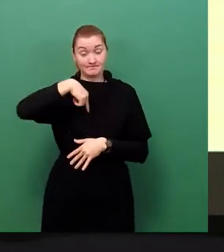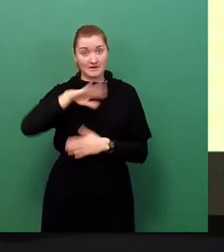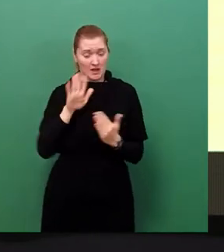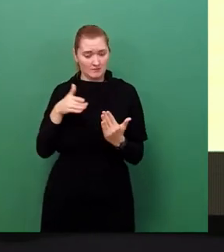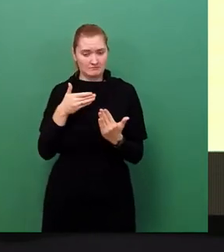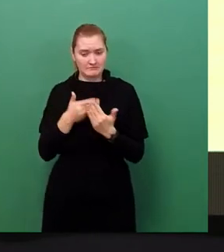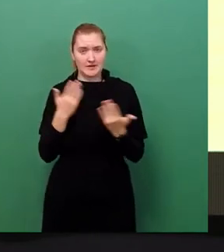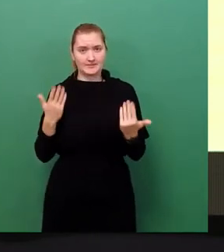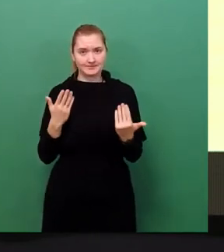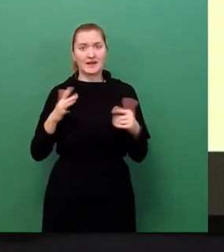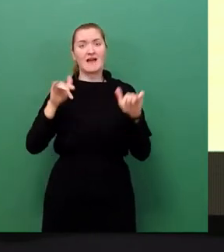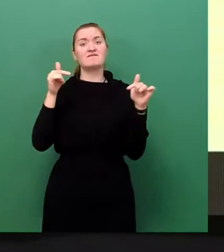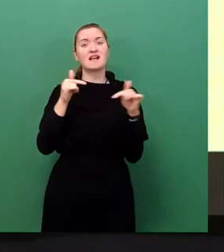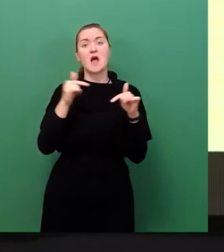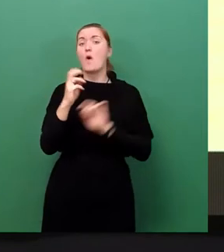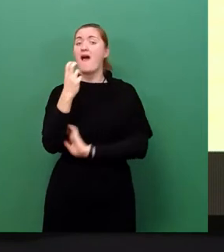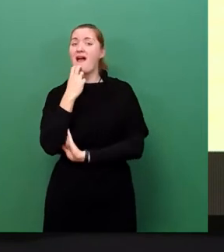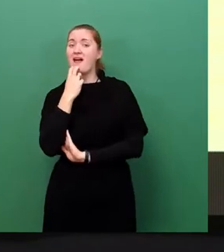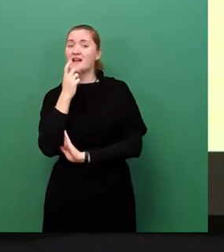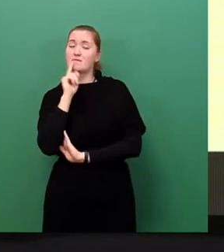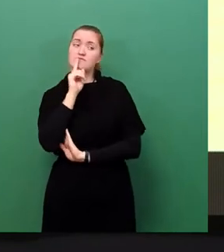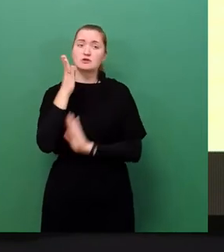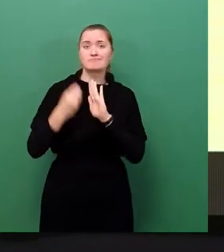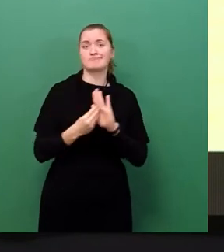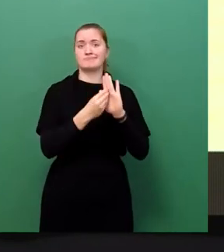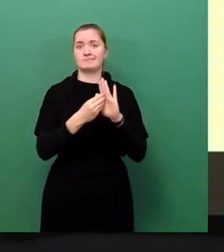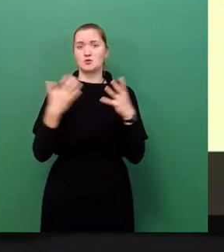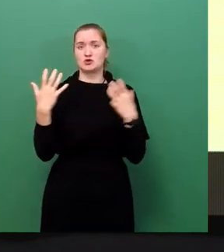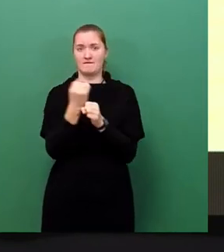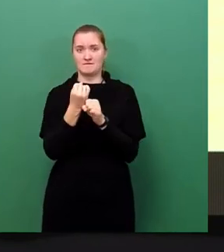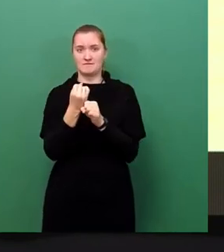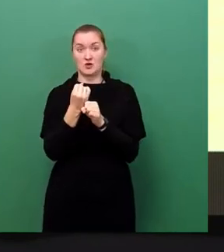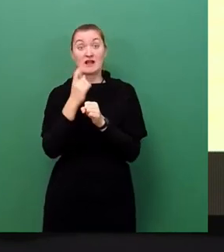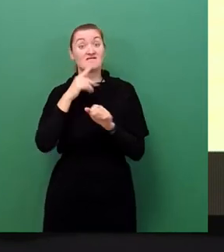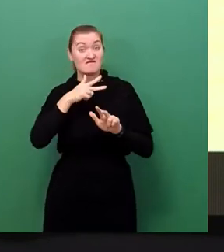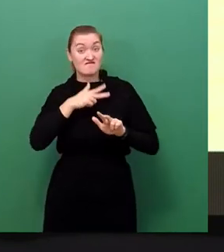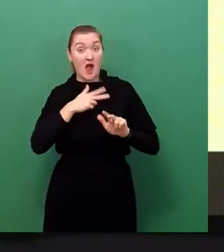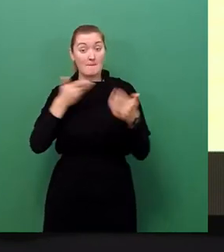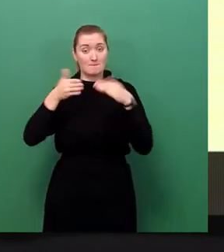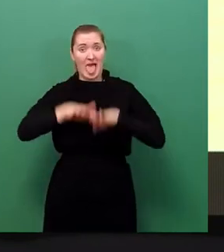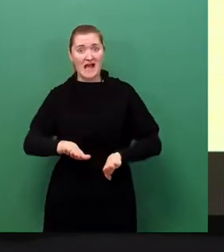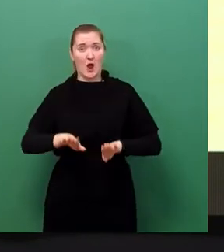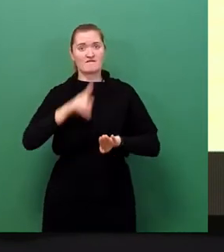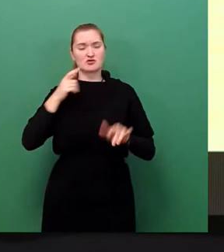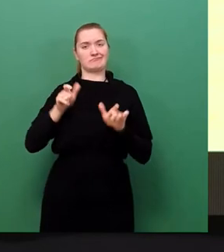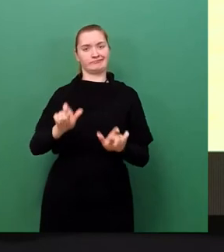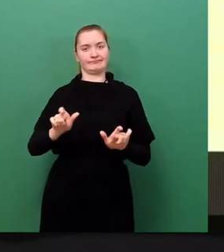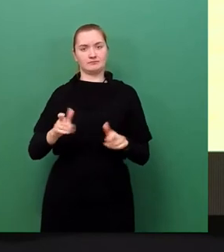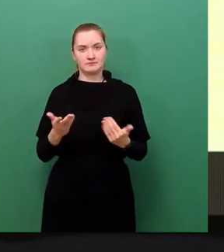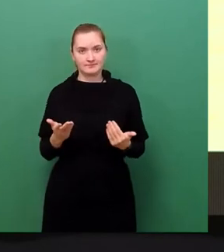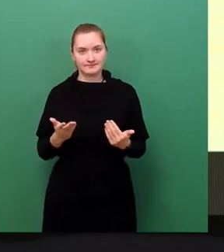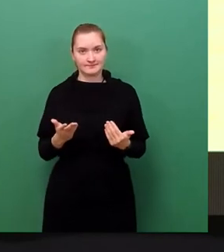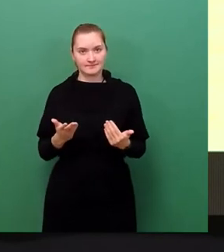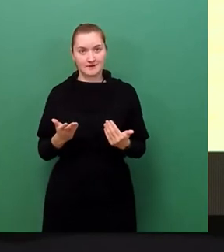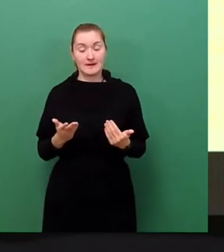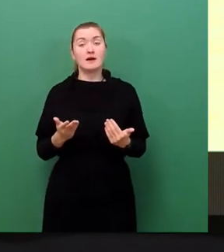mit Energie zu gewährleisten, um einen echten Blackout zu vermeiden. Und mit dieser Aufgabe ergibt